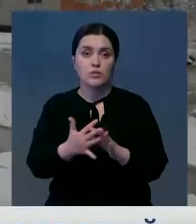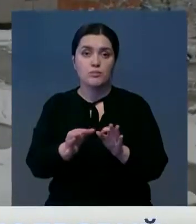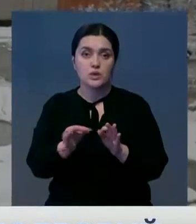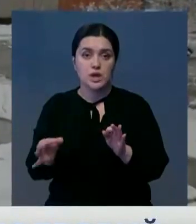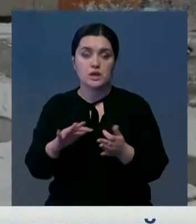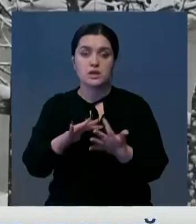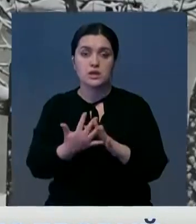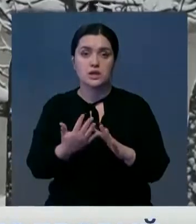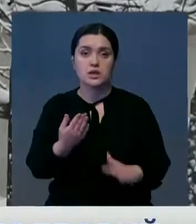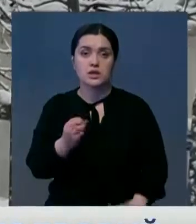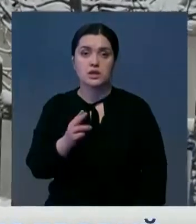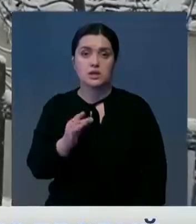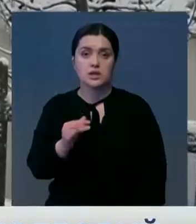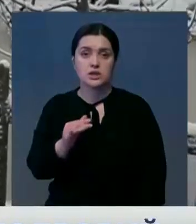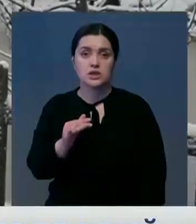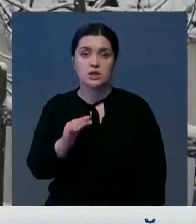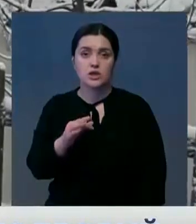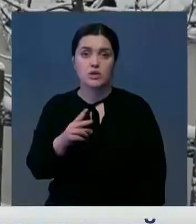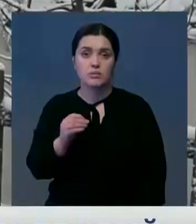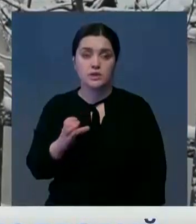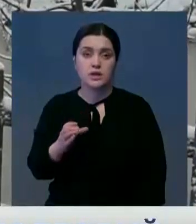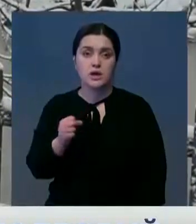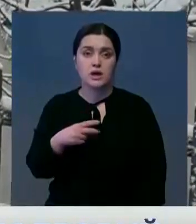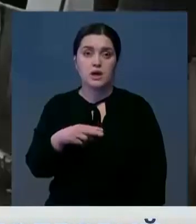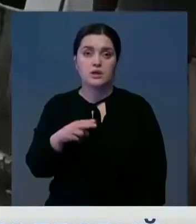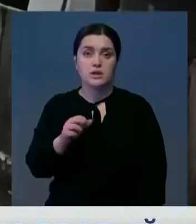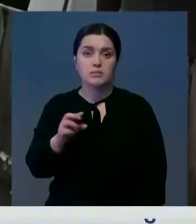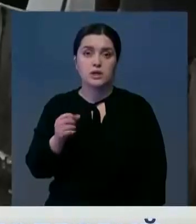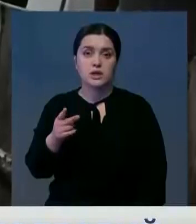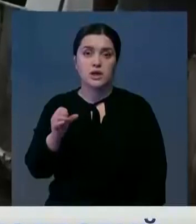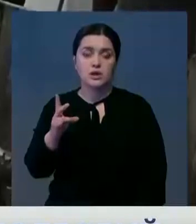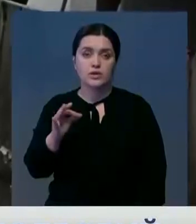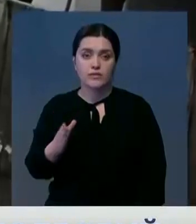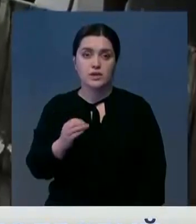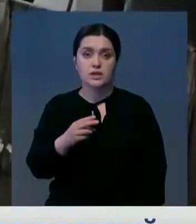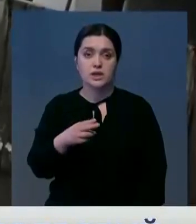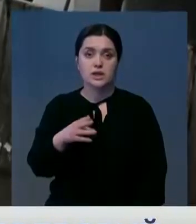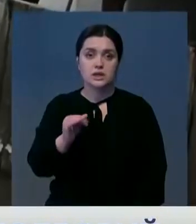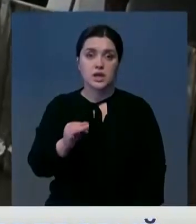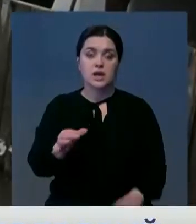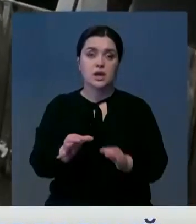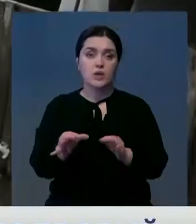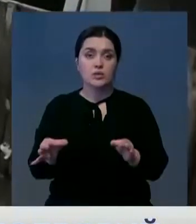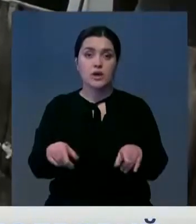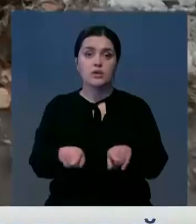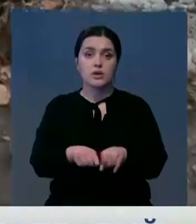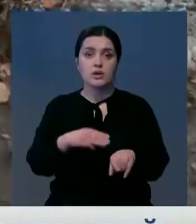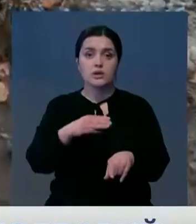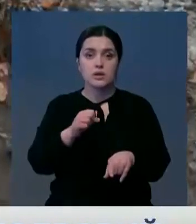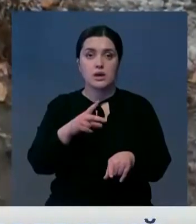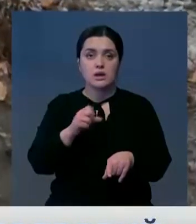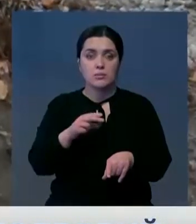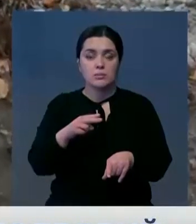населенных пунктах. В селах Ешкольмес и Алда-Бергеново, Ескельдирского района, а также Талапт и